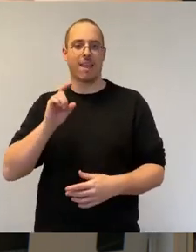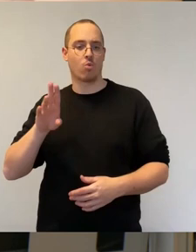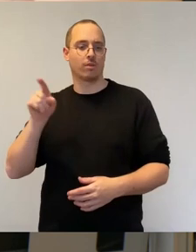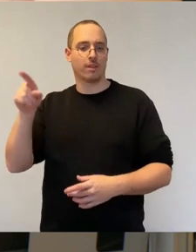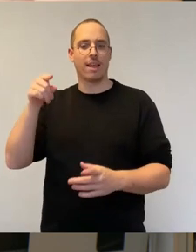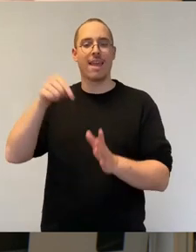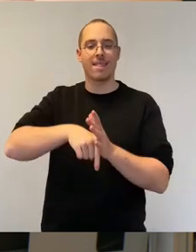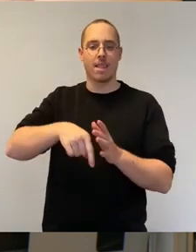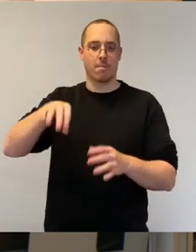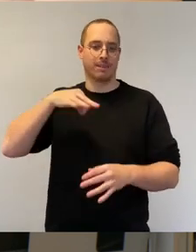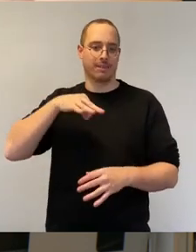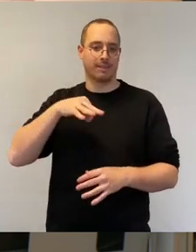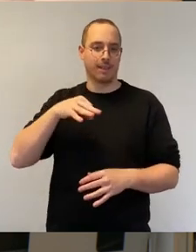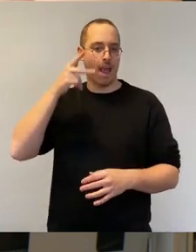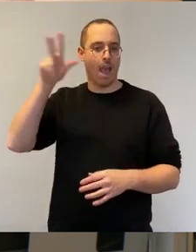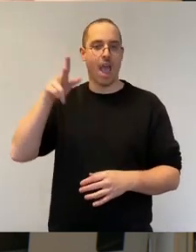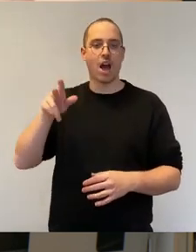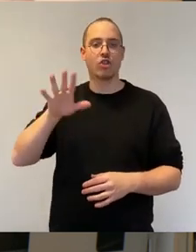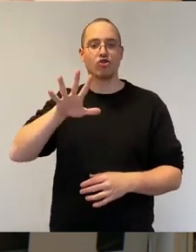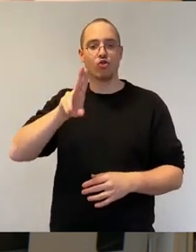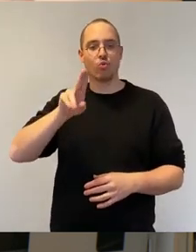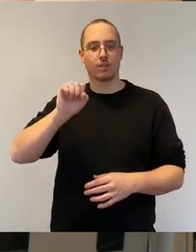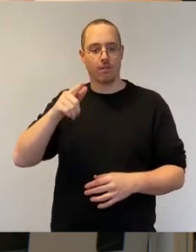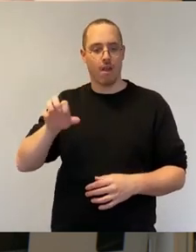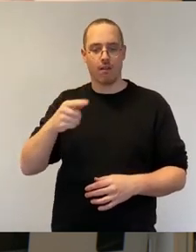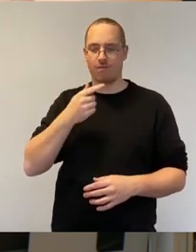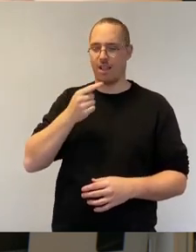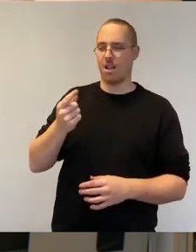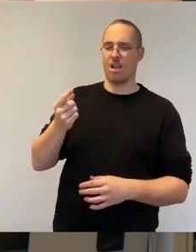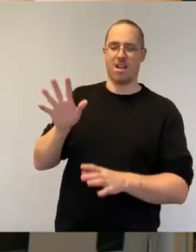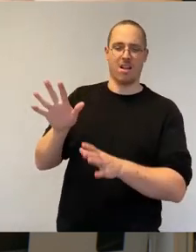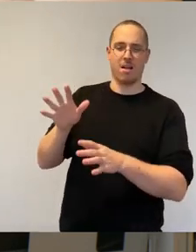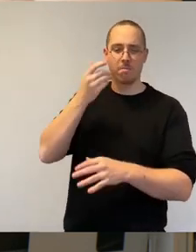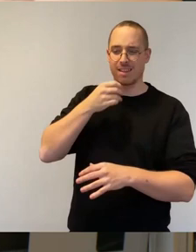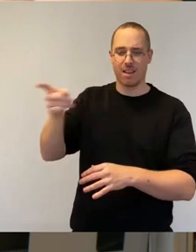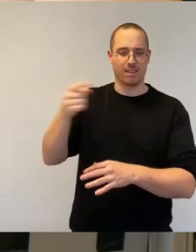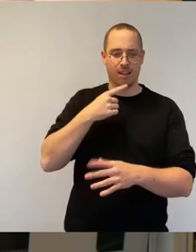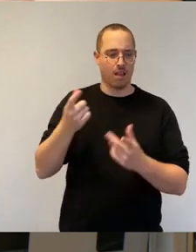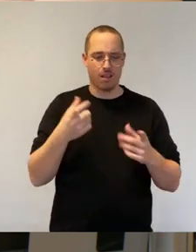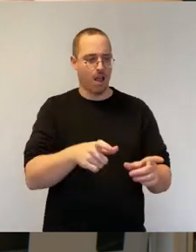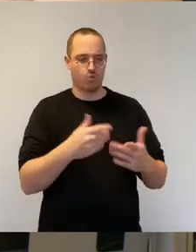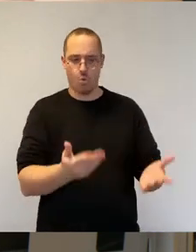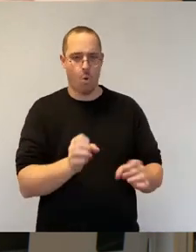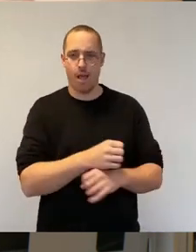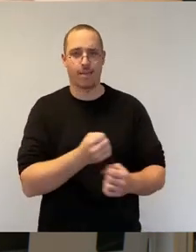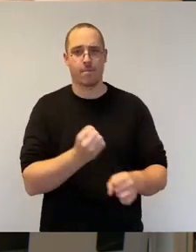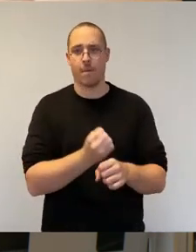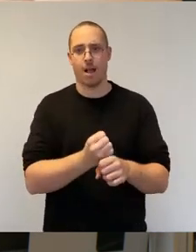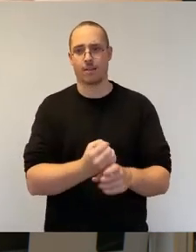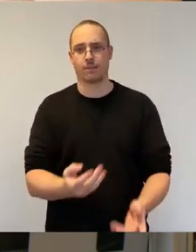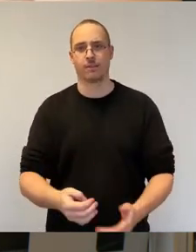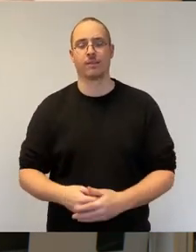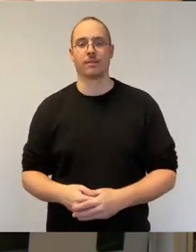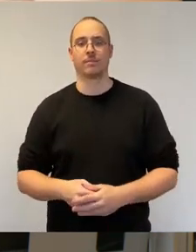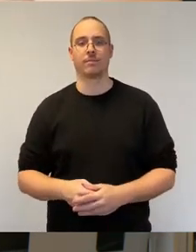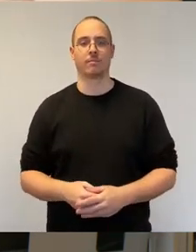und hier tatsächlich auf eine bundesweit einheitliche Umsetzungslösung zu warten. Ich bin sehr gespannt, was Frau Dr. Kaufmann dann auch noch mal